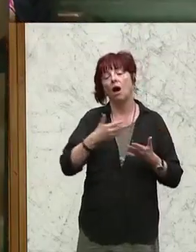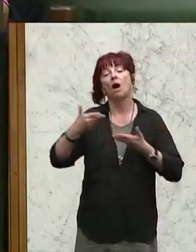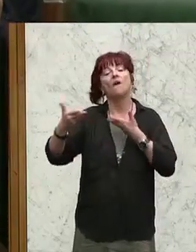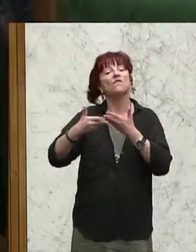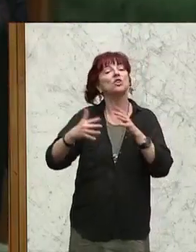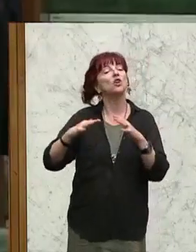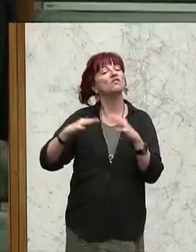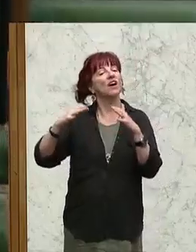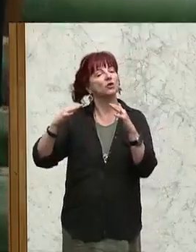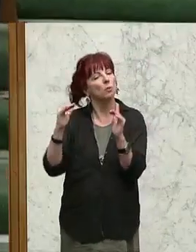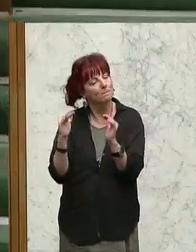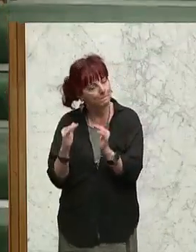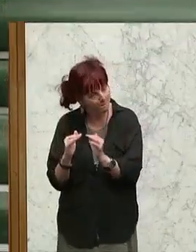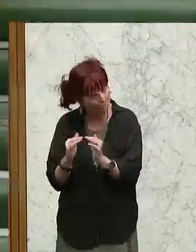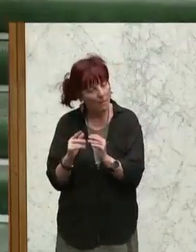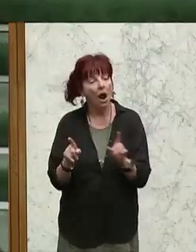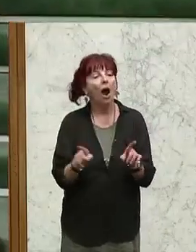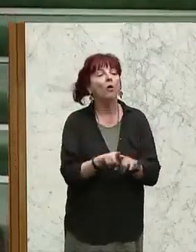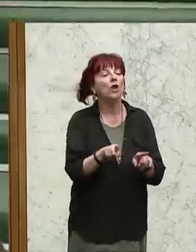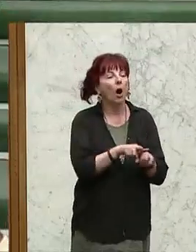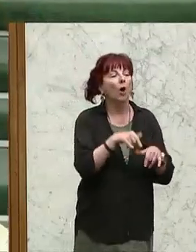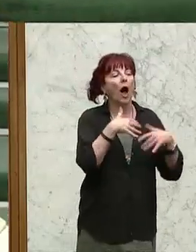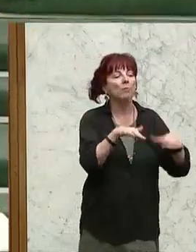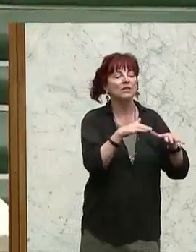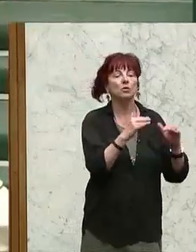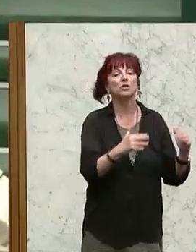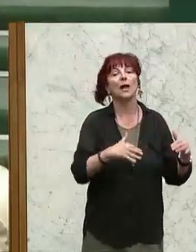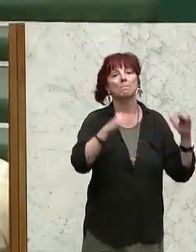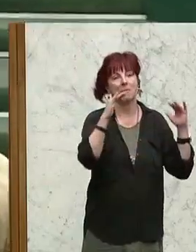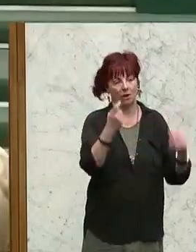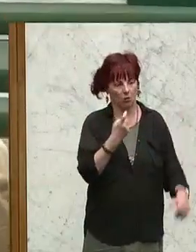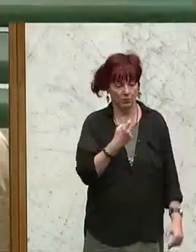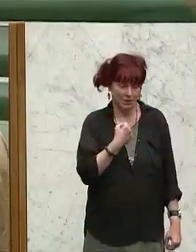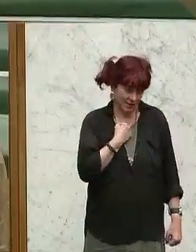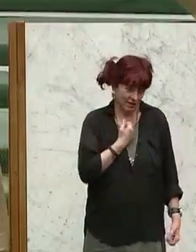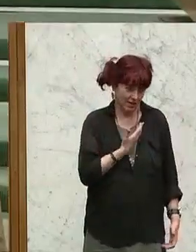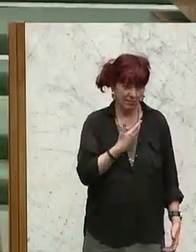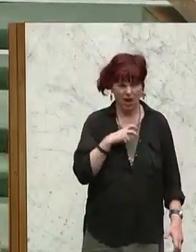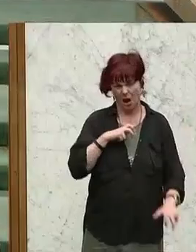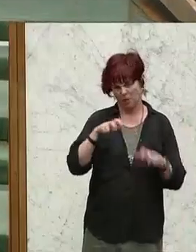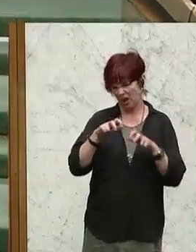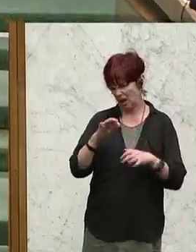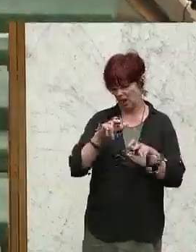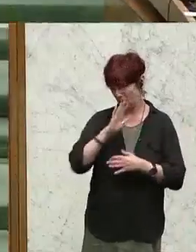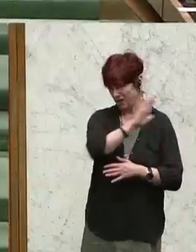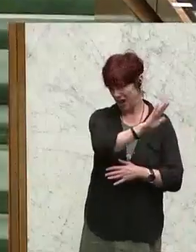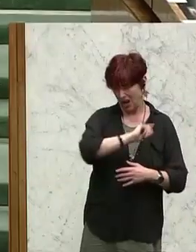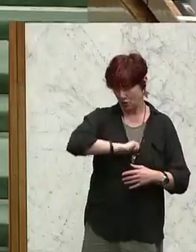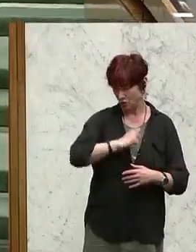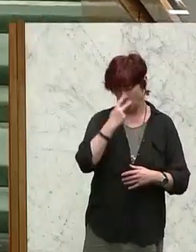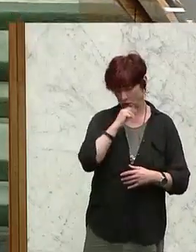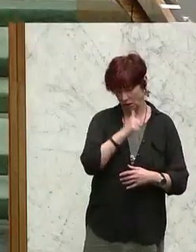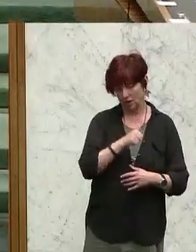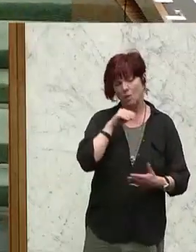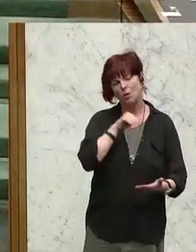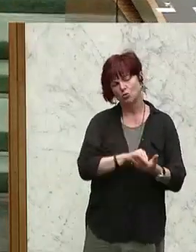einmal reduzieren und die Arbeitslosigkeit erhöhen. Aber, wie gesagt, die Regierung ist ja nicht mehr nachvollziehbar. Ja,